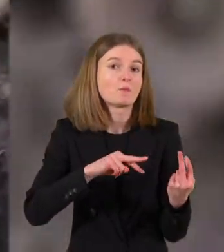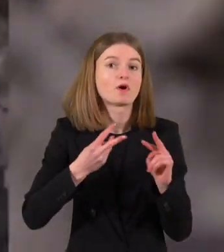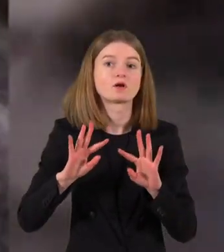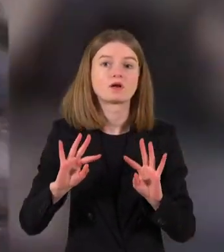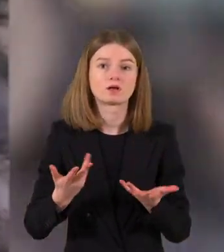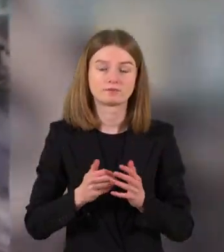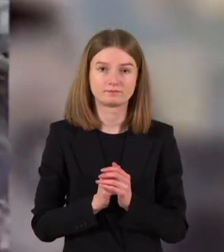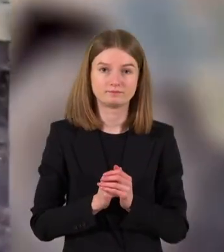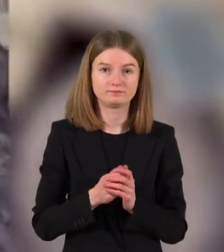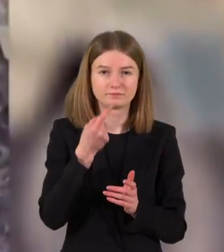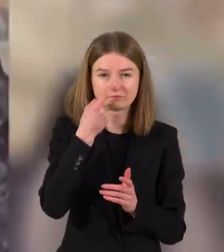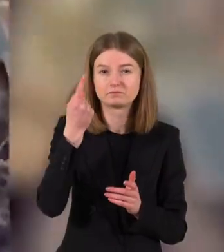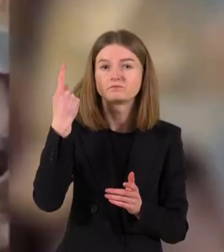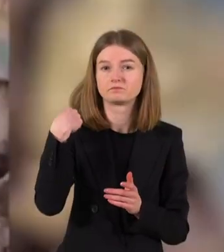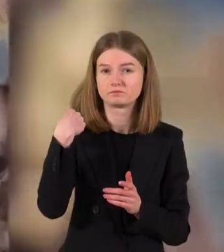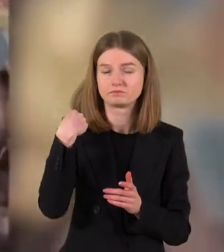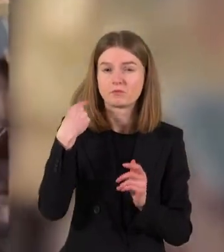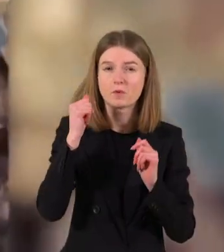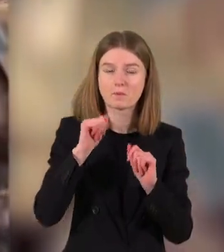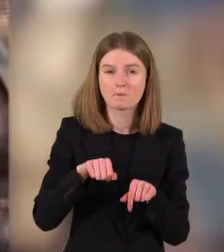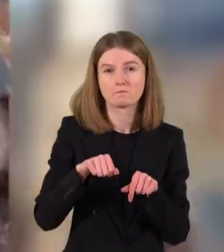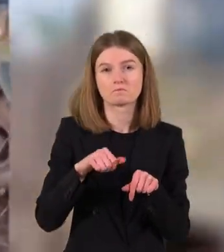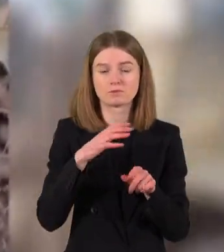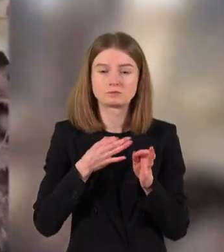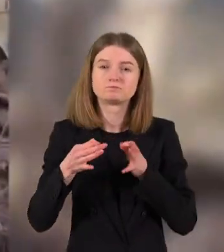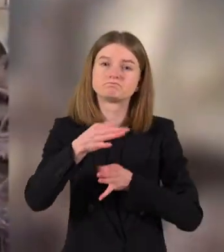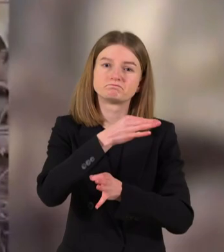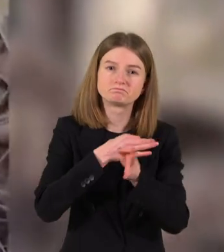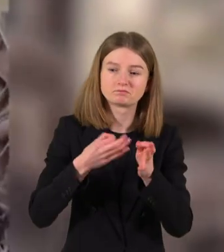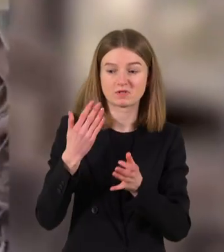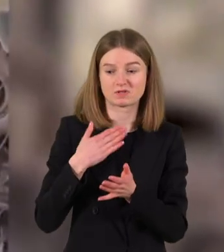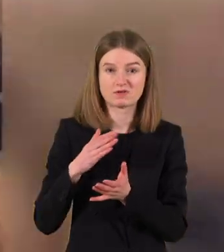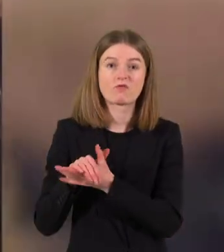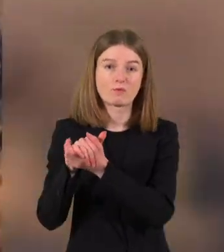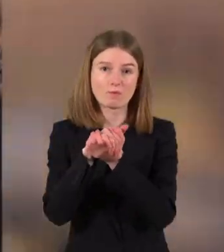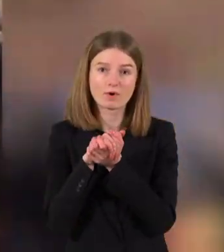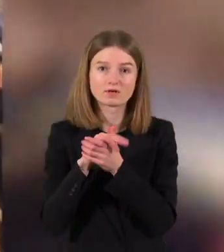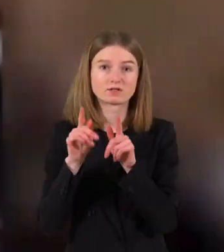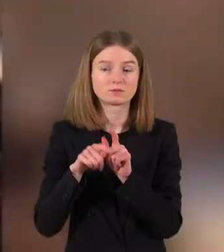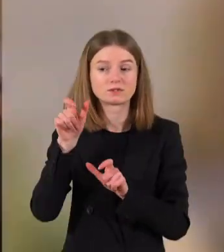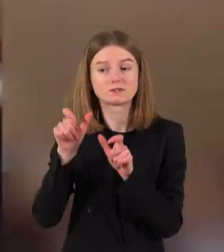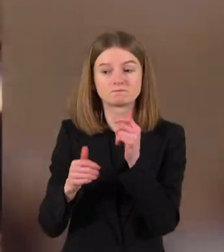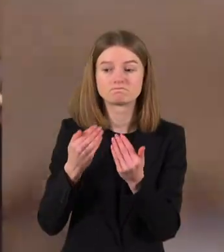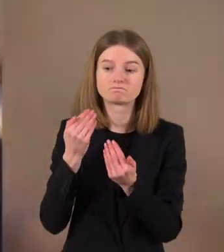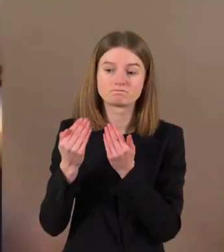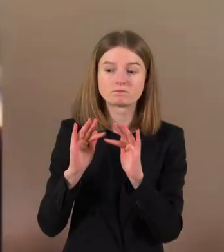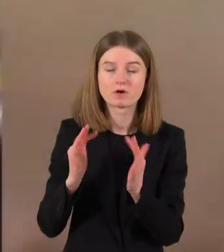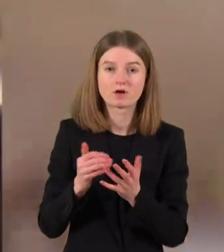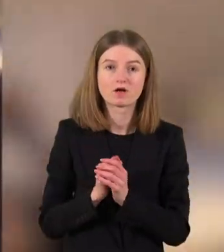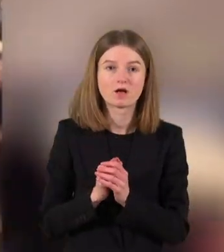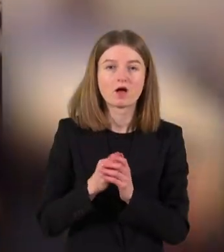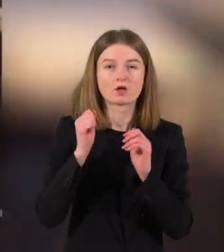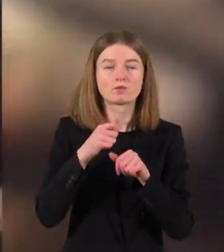prieš metus mes jį mėginam uždavinėti ir savo partneriam, kad galėtų būti pozicija